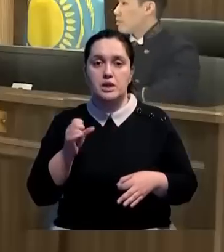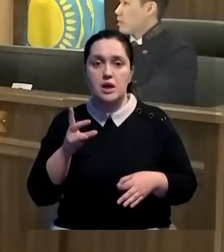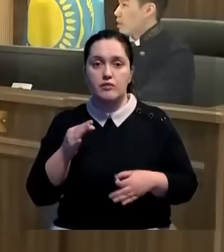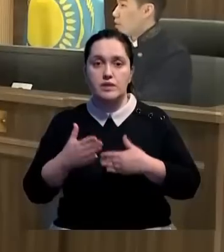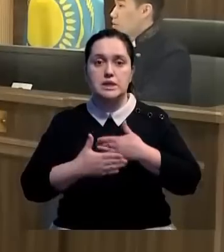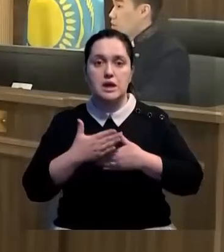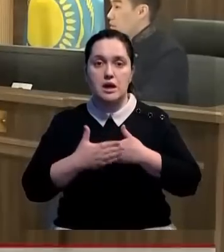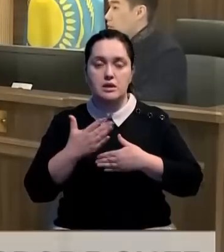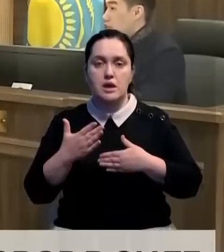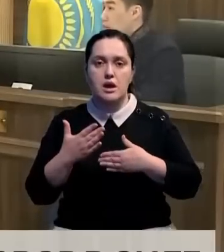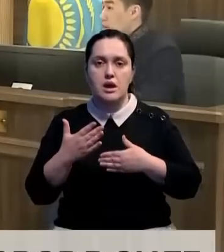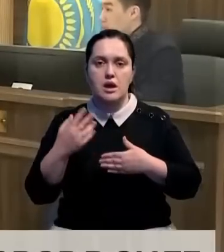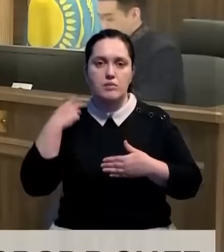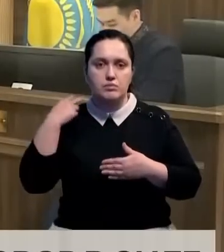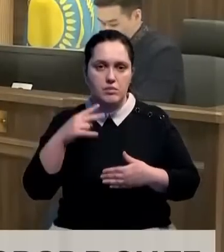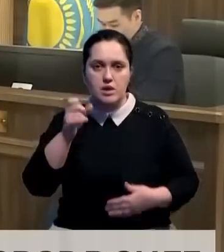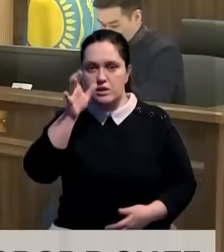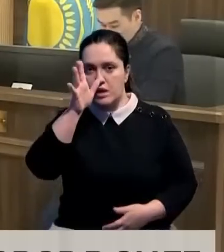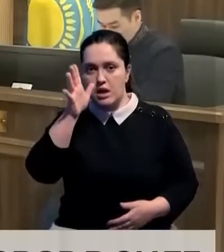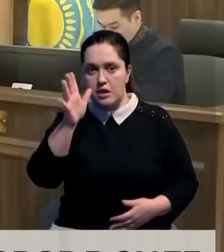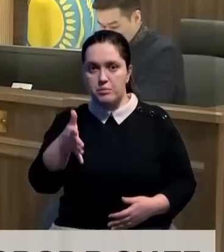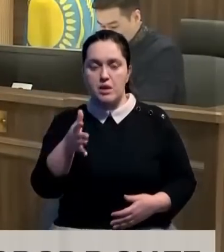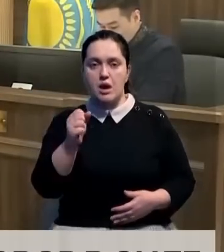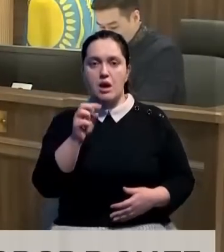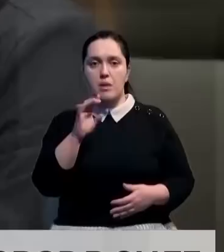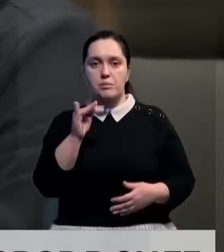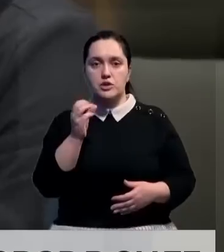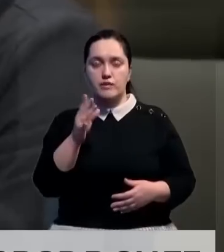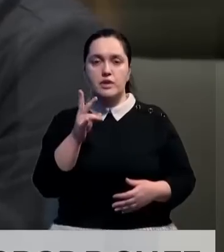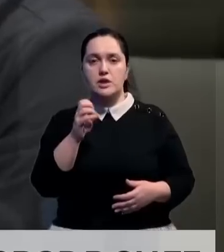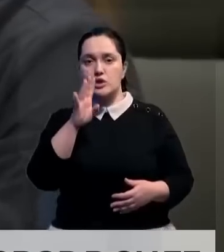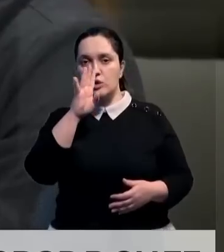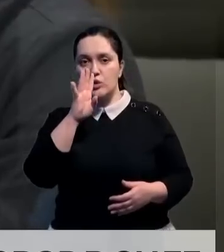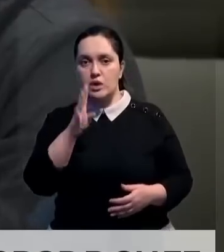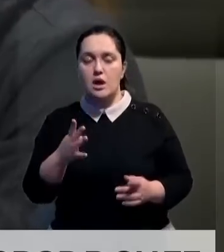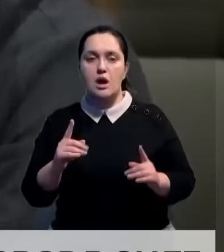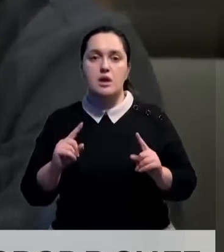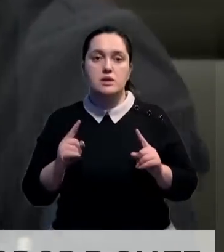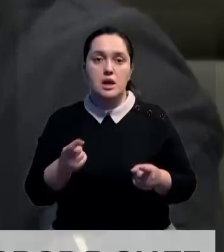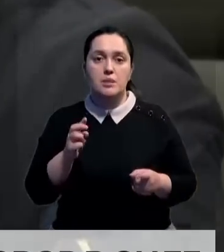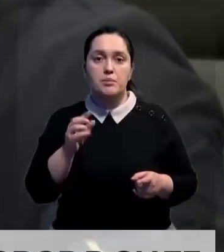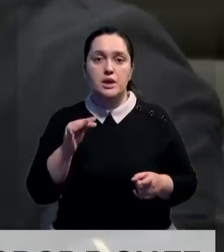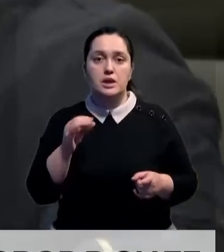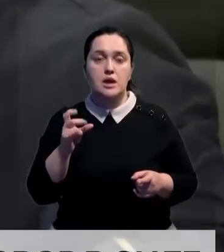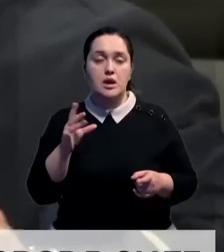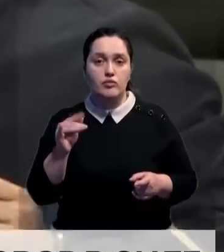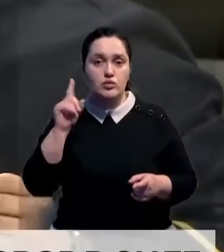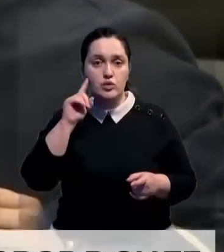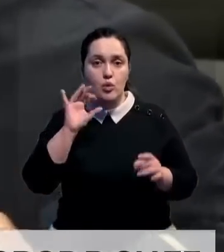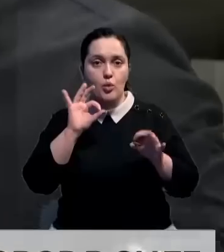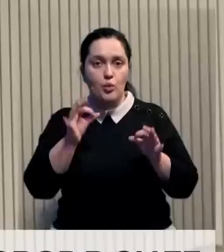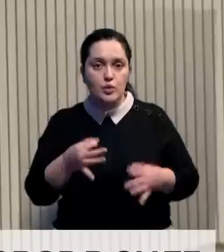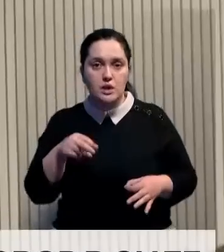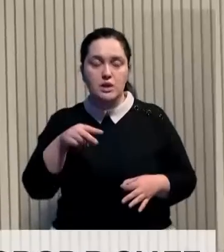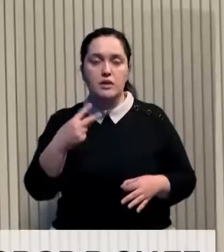Бертанову наказание в виде ограничения свободы сроком на 5 лет, а Абишеву на 4 года. О задержании стало известно осенью